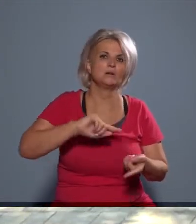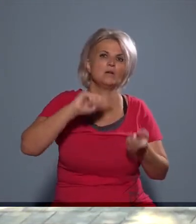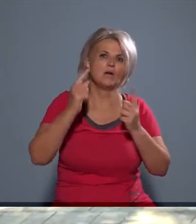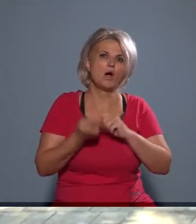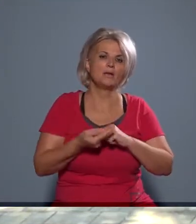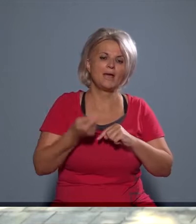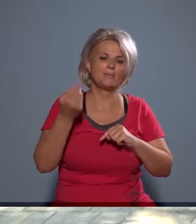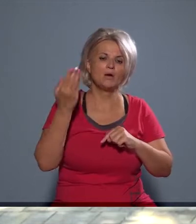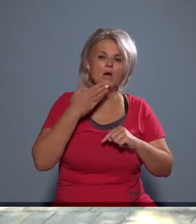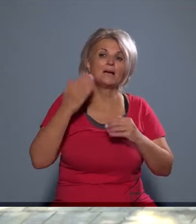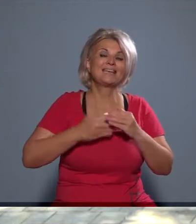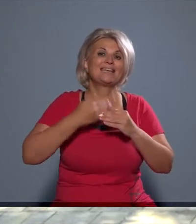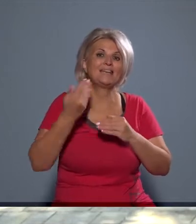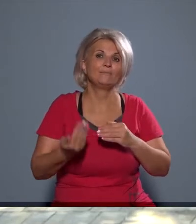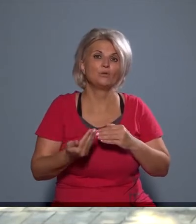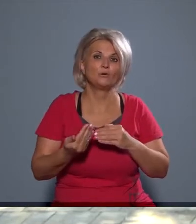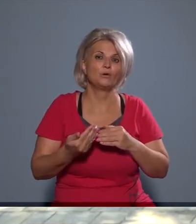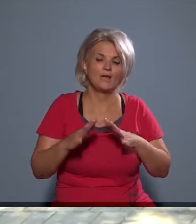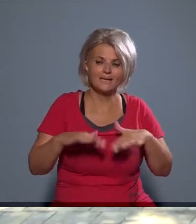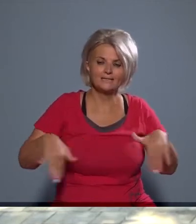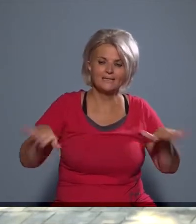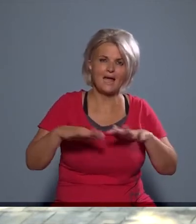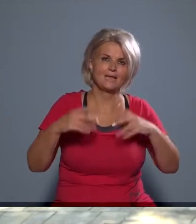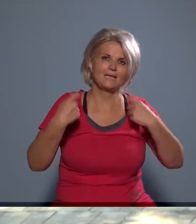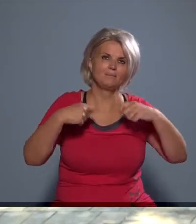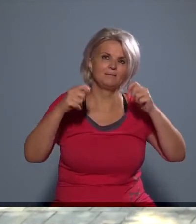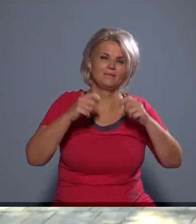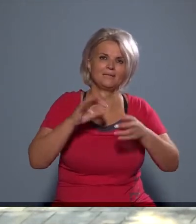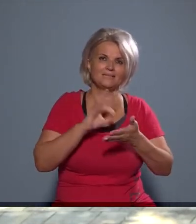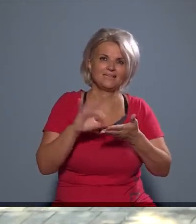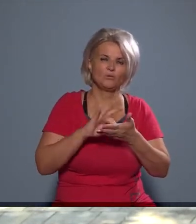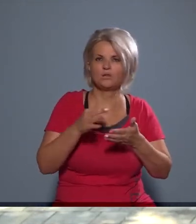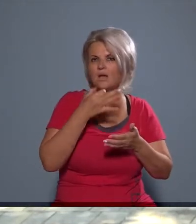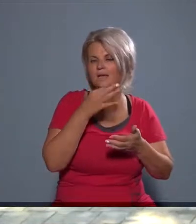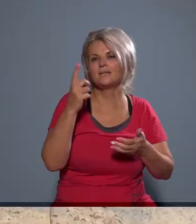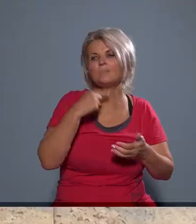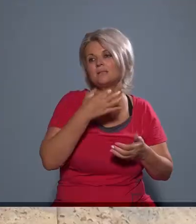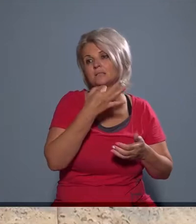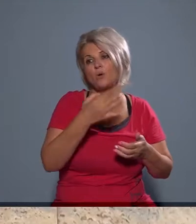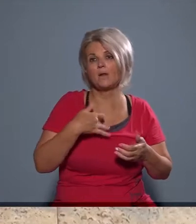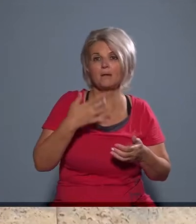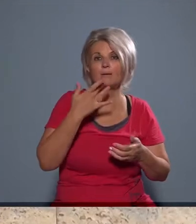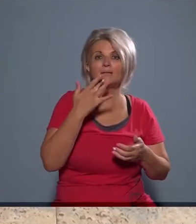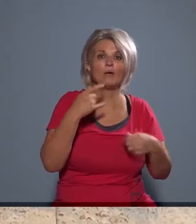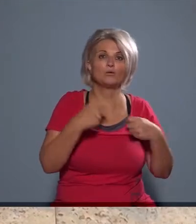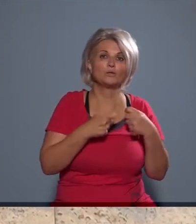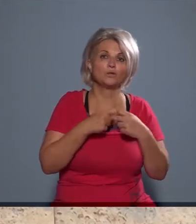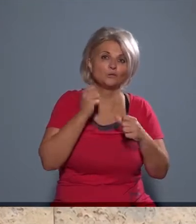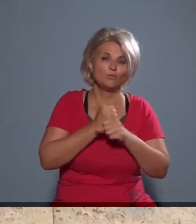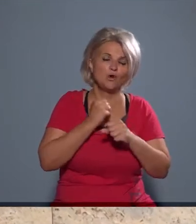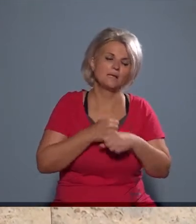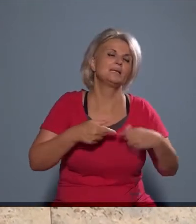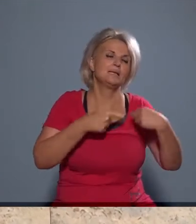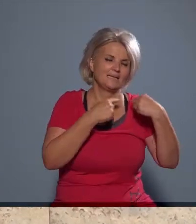válaszolok, hanem amikor kívülről, tehát akár egy tájépítés szíroda kérdez meg, hogy mit szólnék egy ilyen